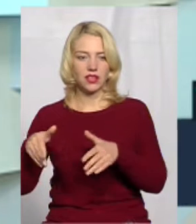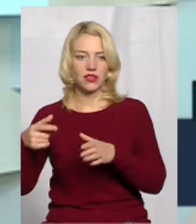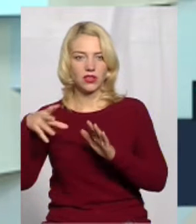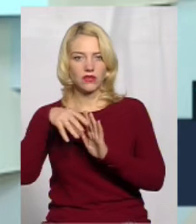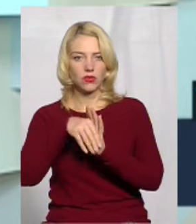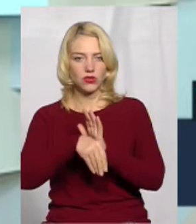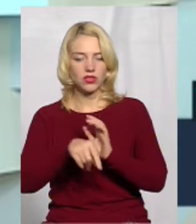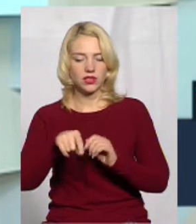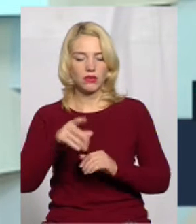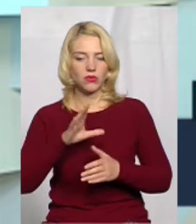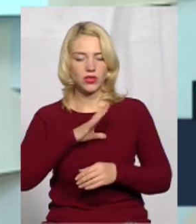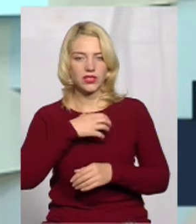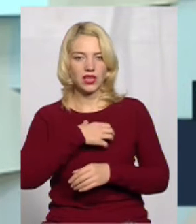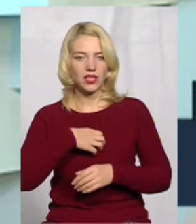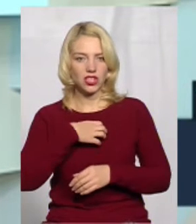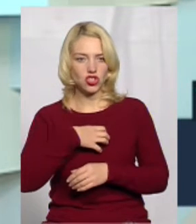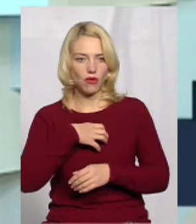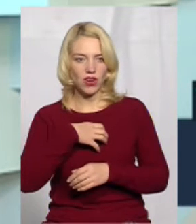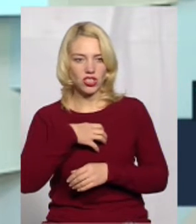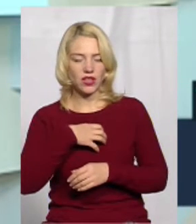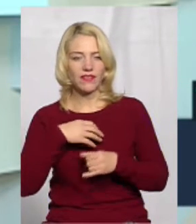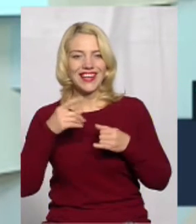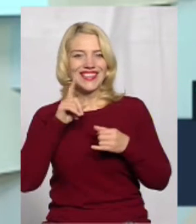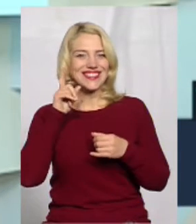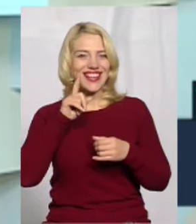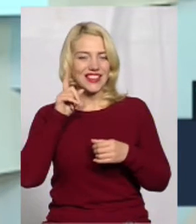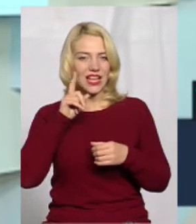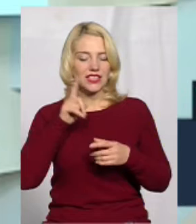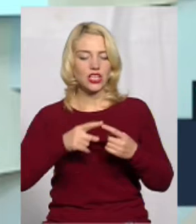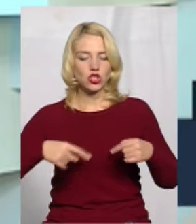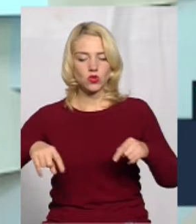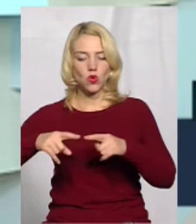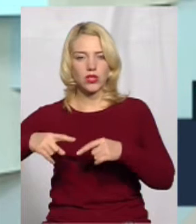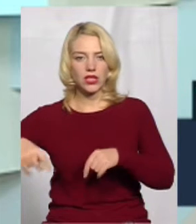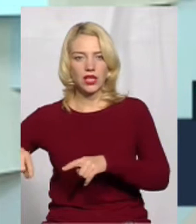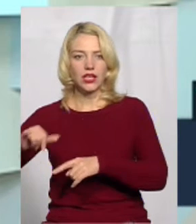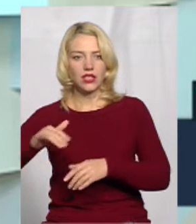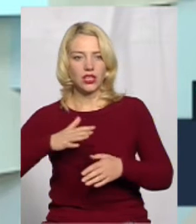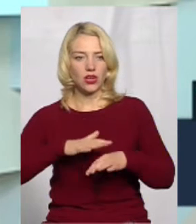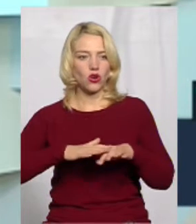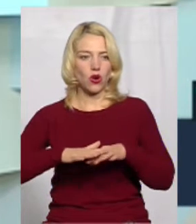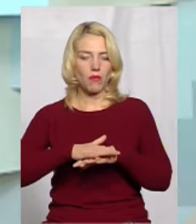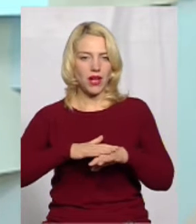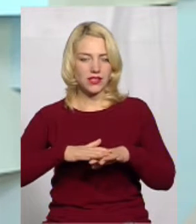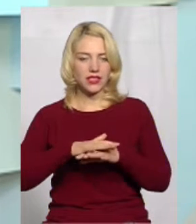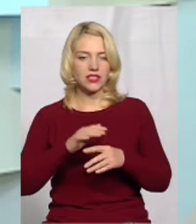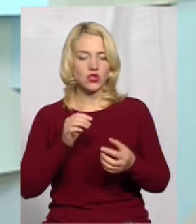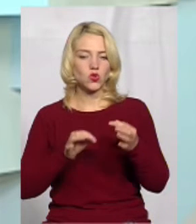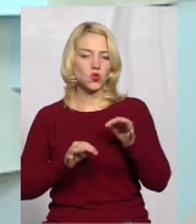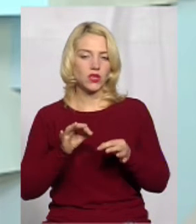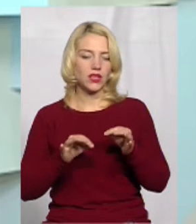числі там були стратегічно важливі зелені такі зони і тоді громадськість судилася вже